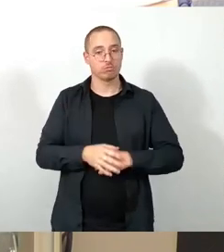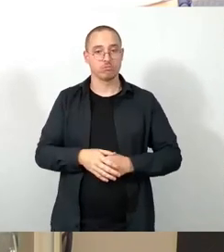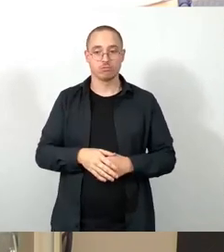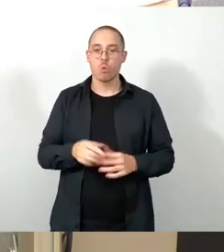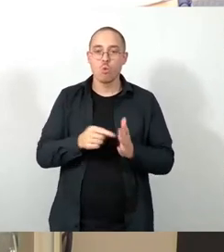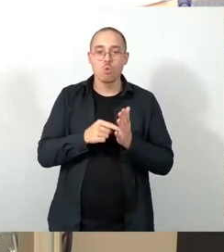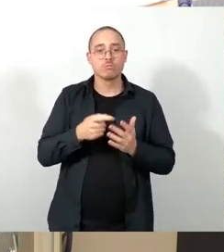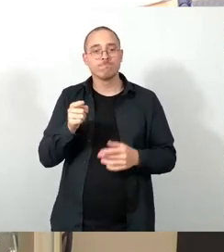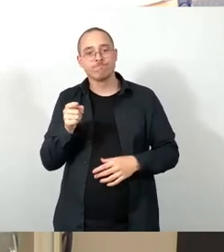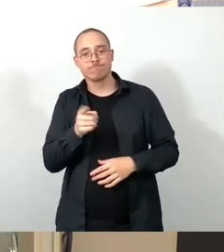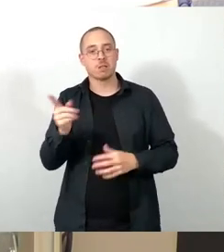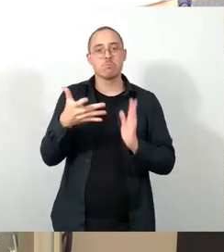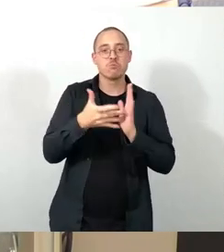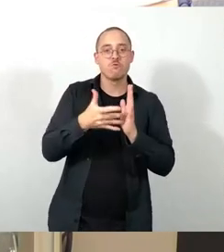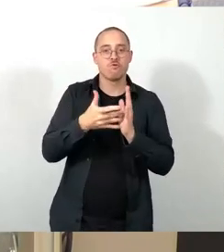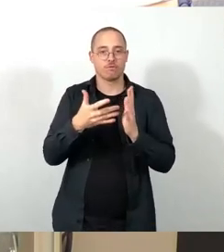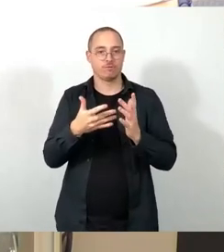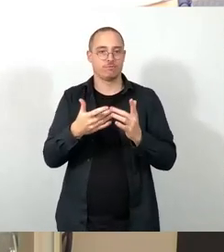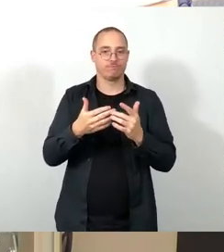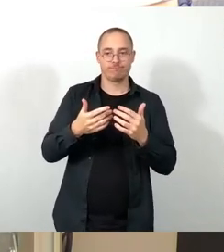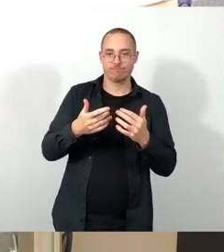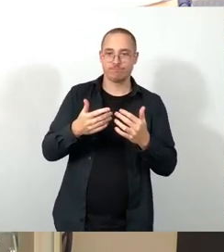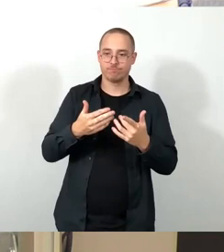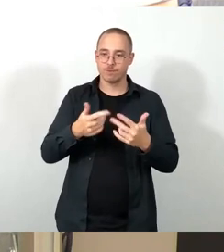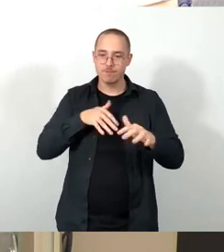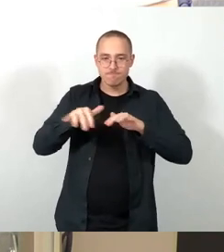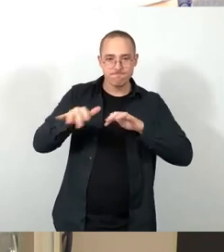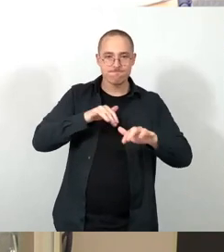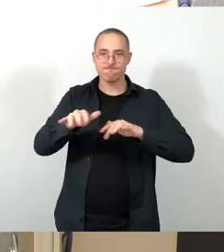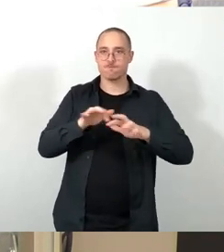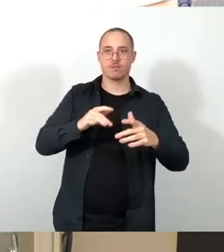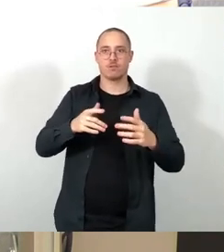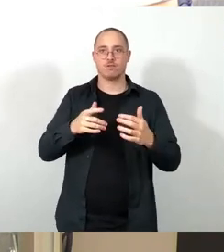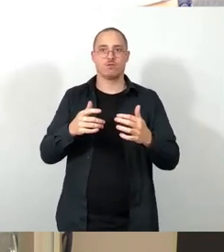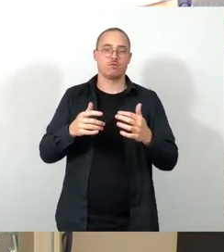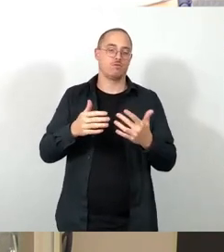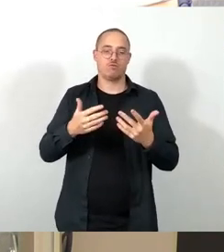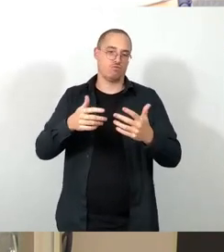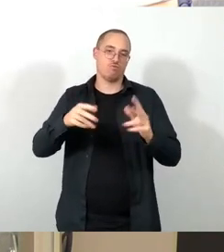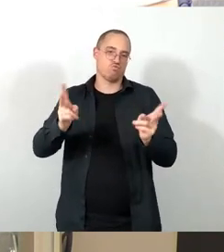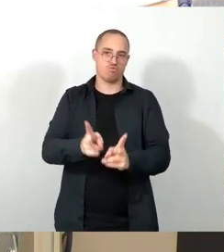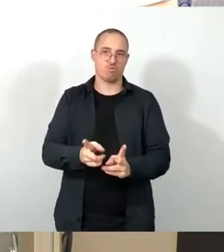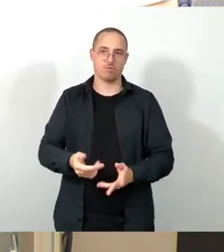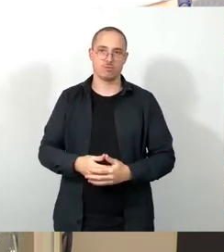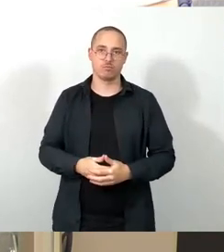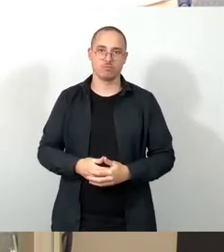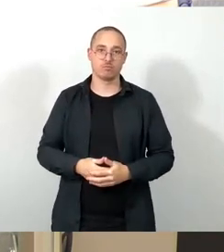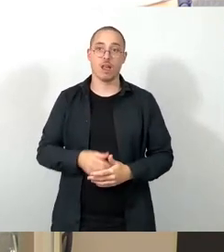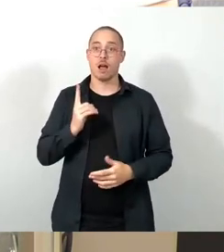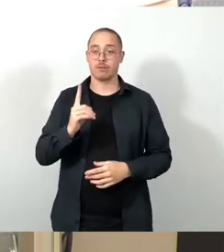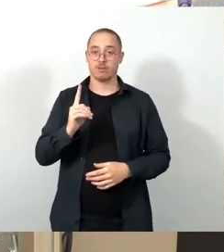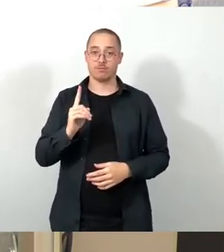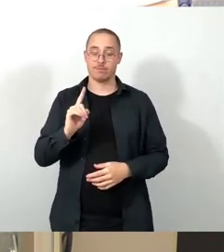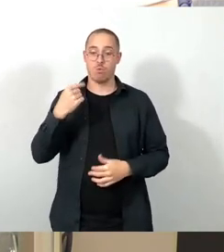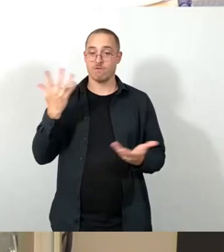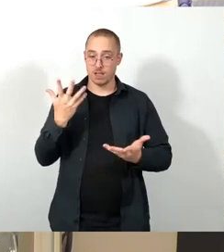und die Ausstellung des Dresden Passes sehr viel unbürokratischer gemacht hat. Es führt aber eben auch dazu, dass nicht alle